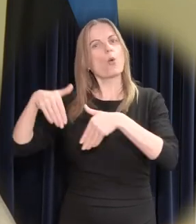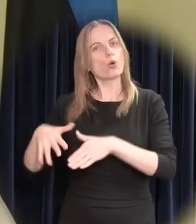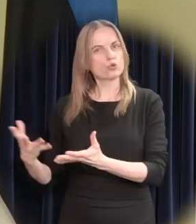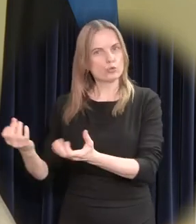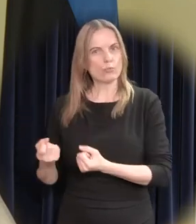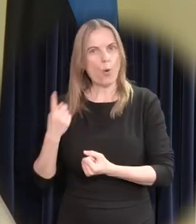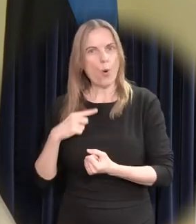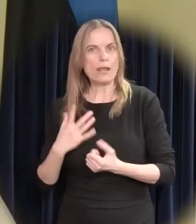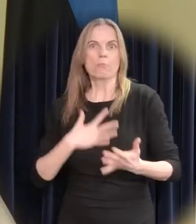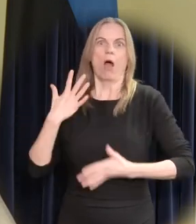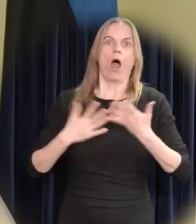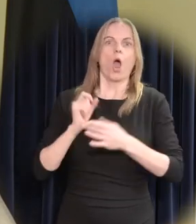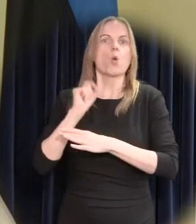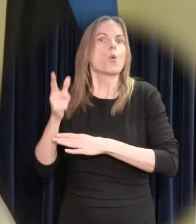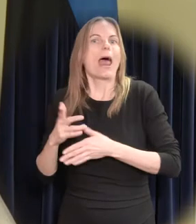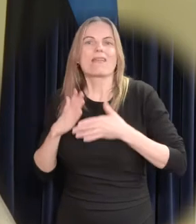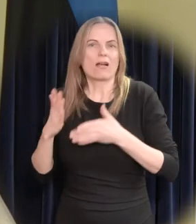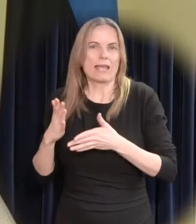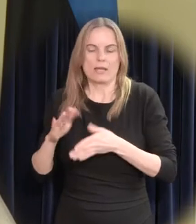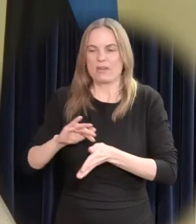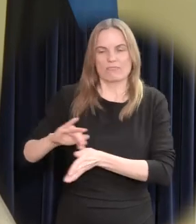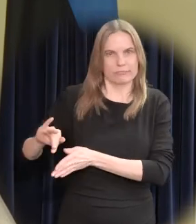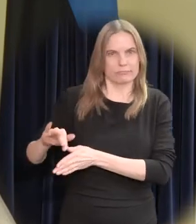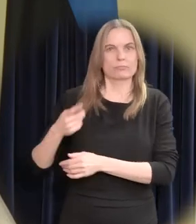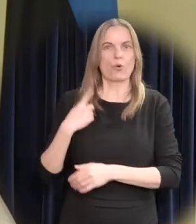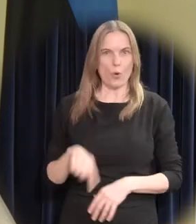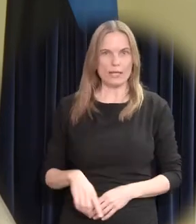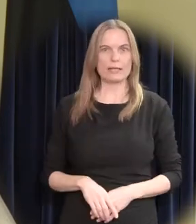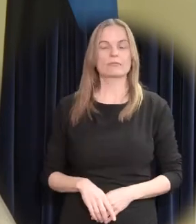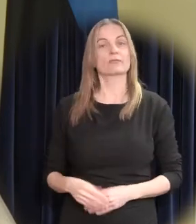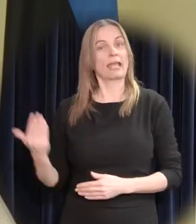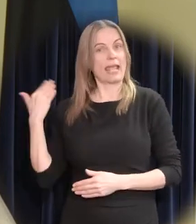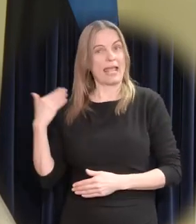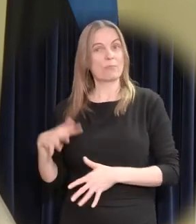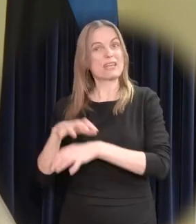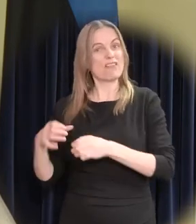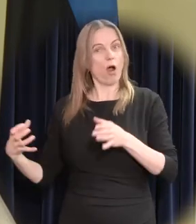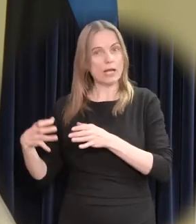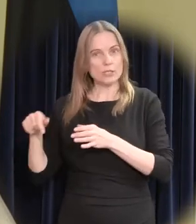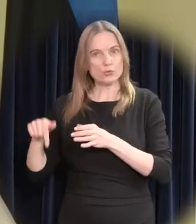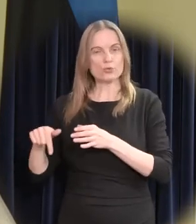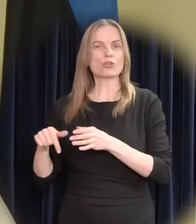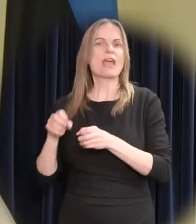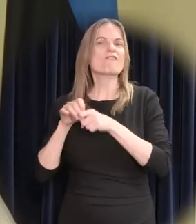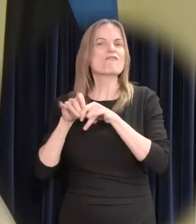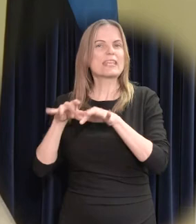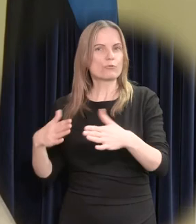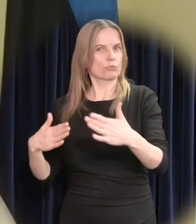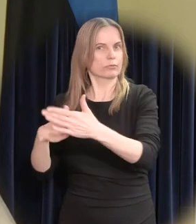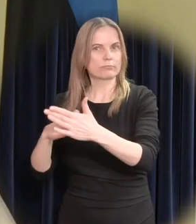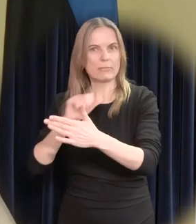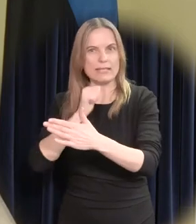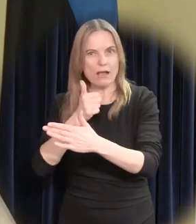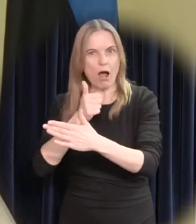ülereageerimisi. Eelmisel valitsusel ei õnnestunud küll viirust lukku panna, aga koos teisel ainega ei pandud